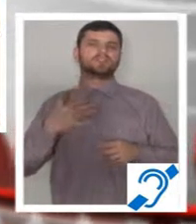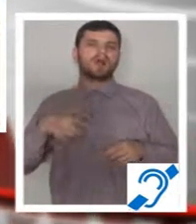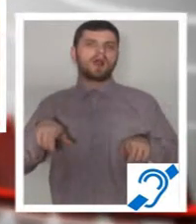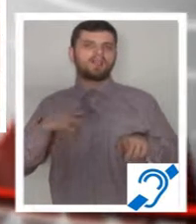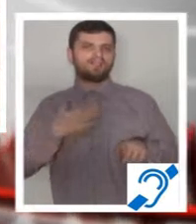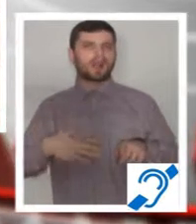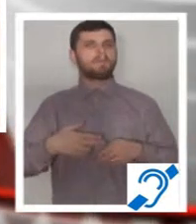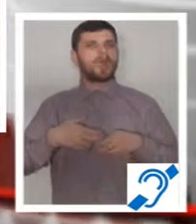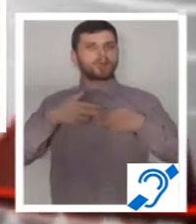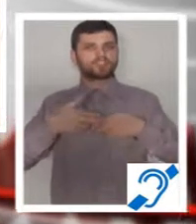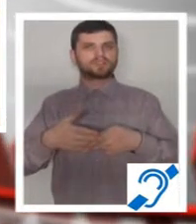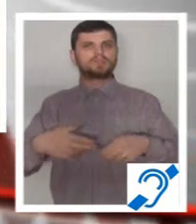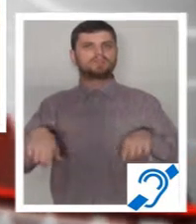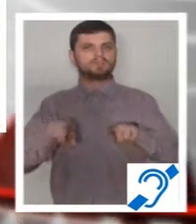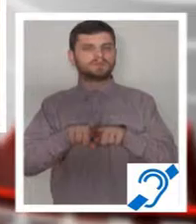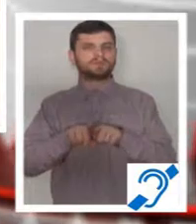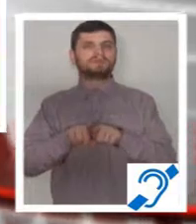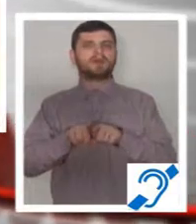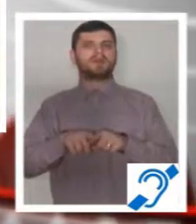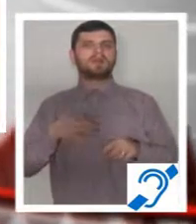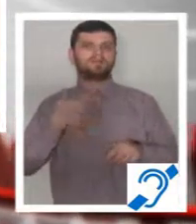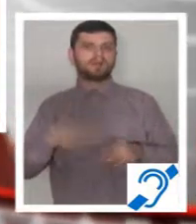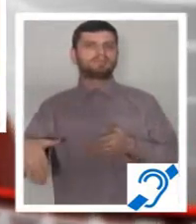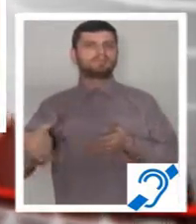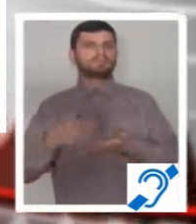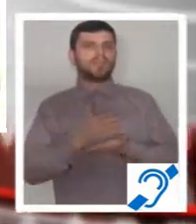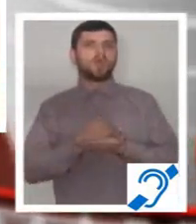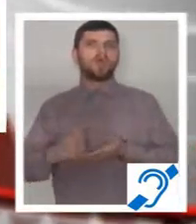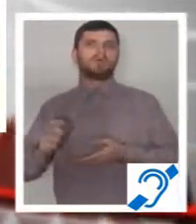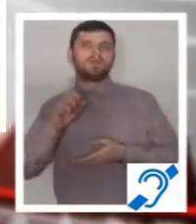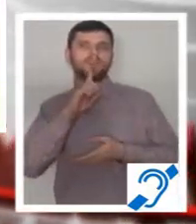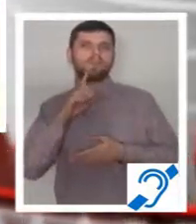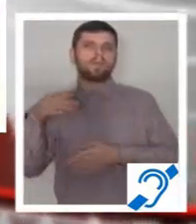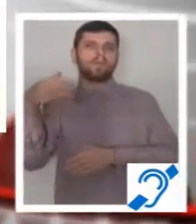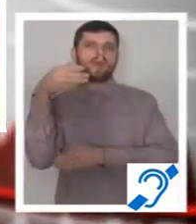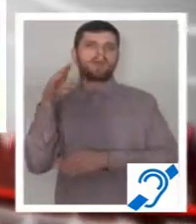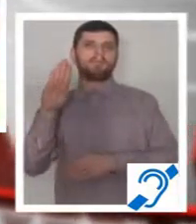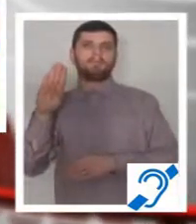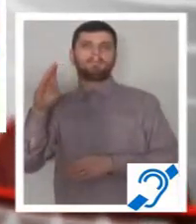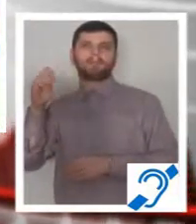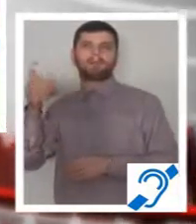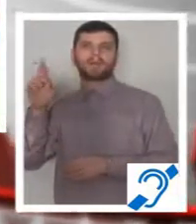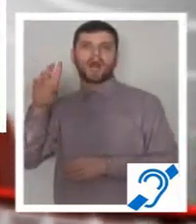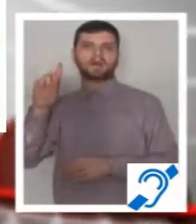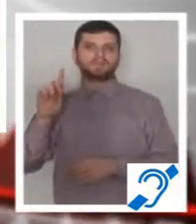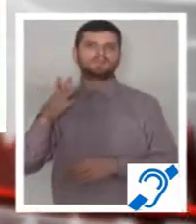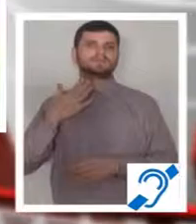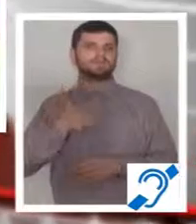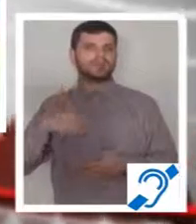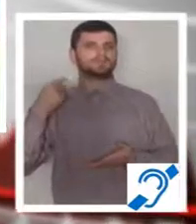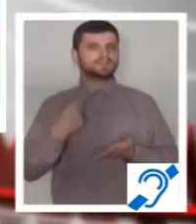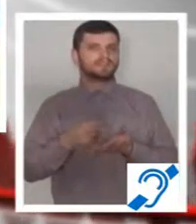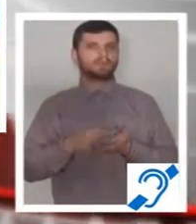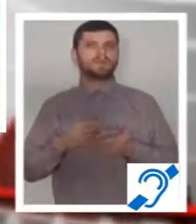pe ei de mea, nu m dat de satisfacție și am ajuns un jucător de foarte mare valoră